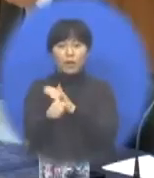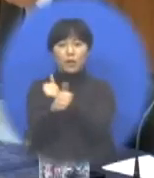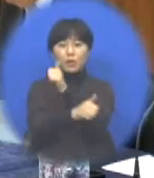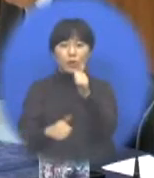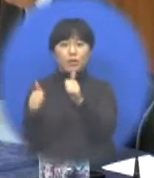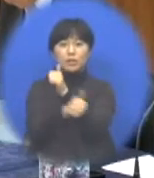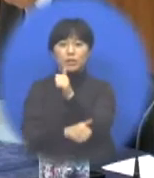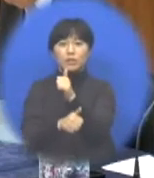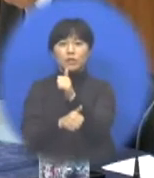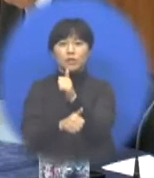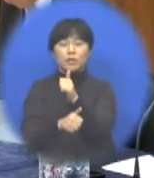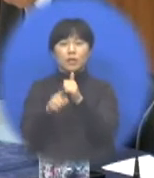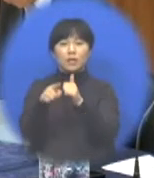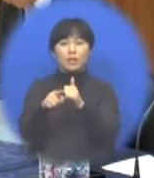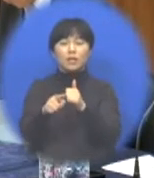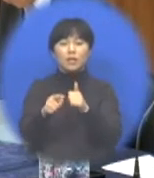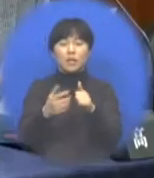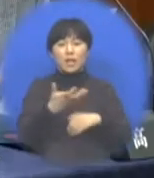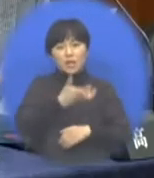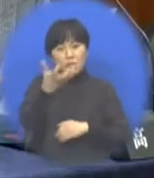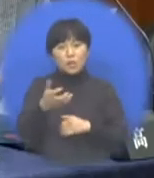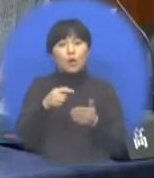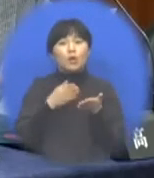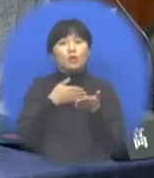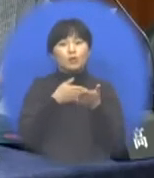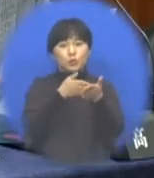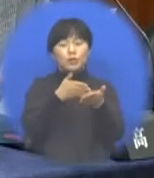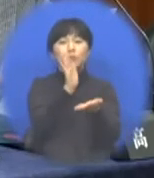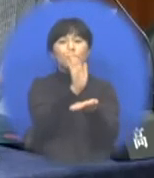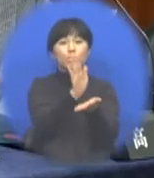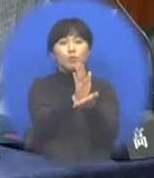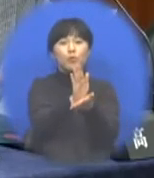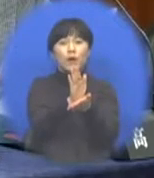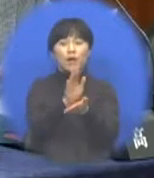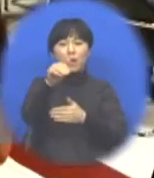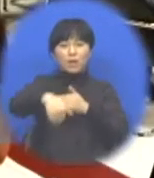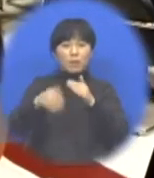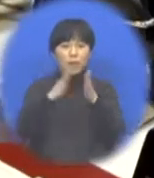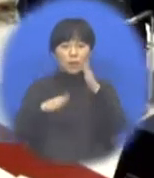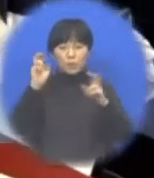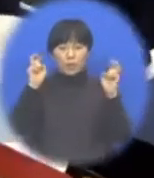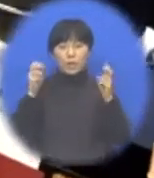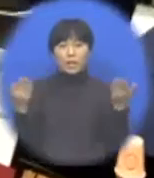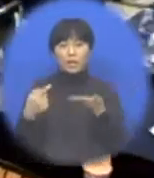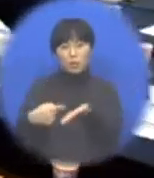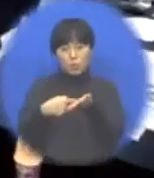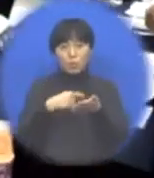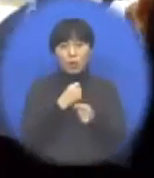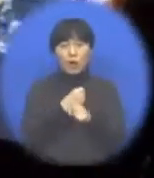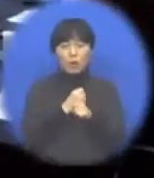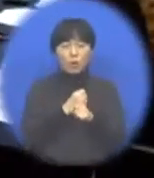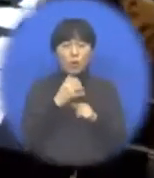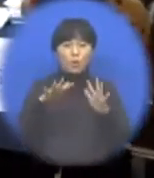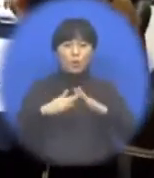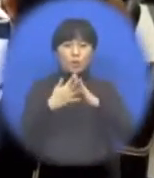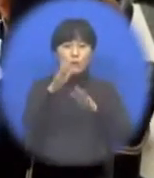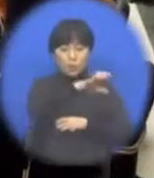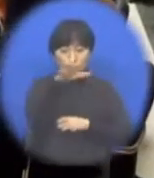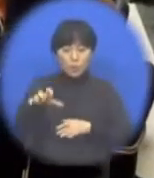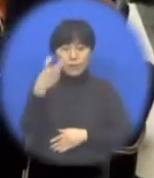의원들은 도청이전 추진본부와 충남개발공사의 업무보고를 받고 신청사 건설 현장을 시찰했습니다.